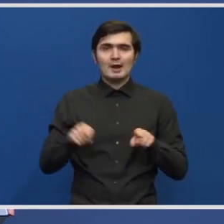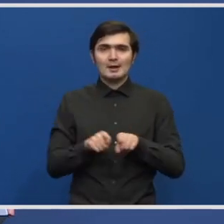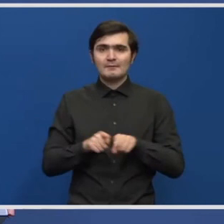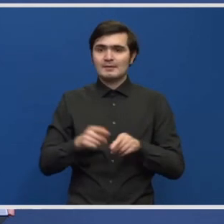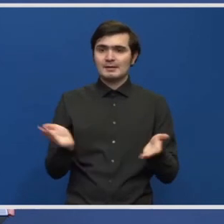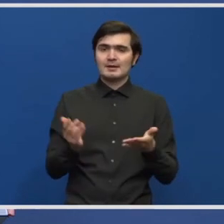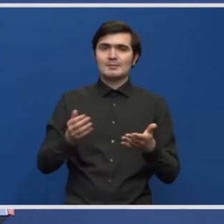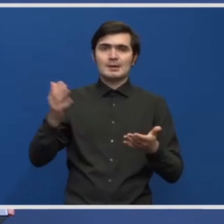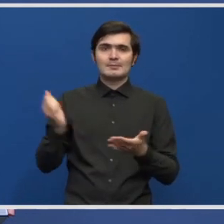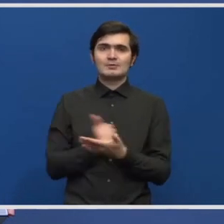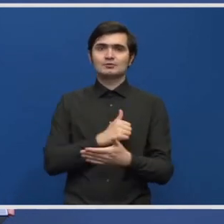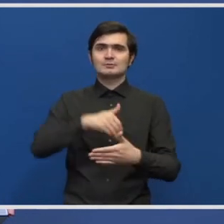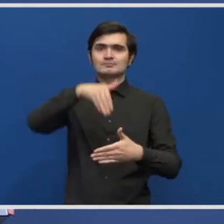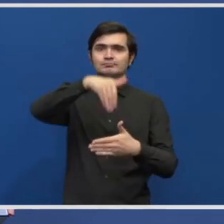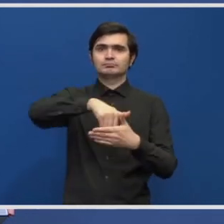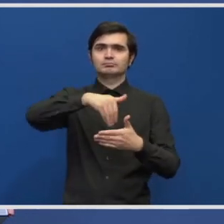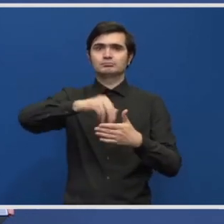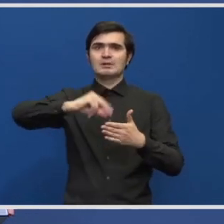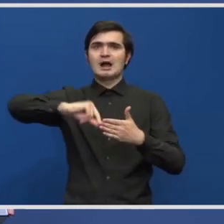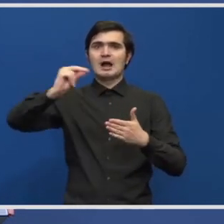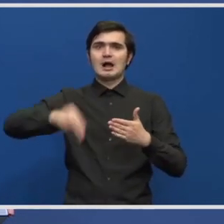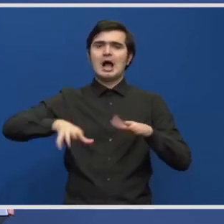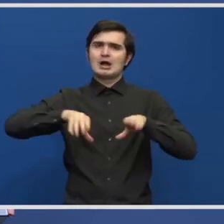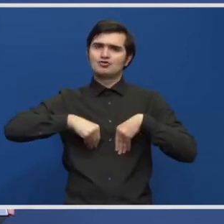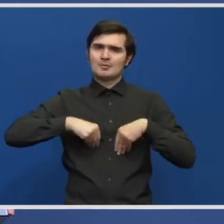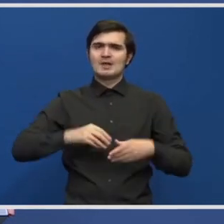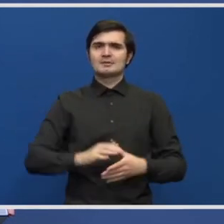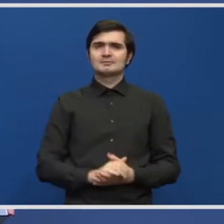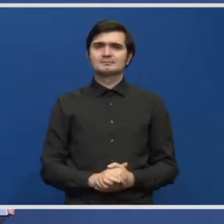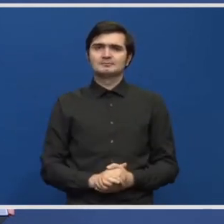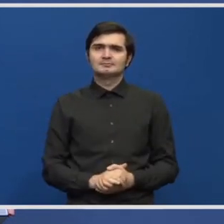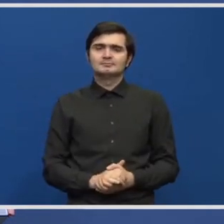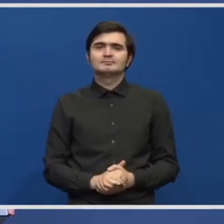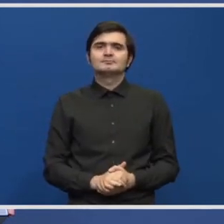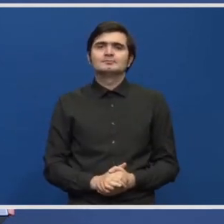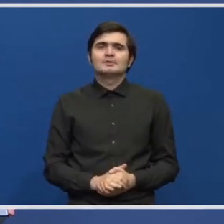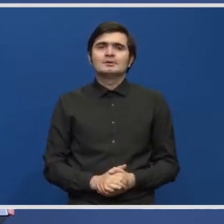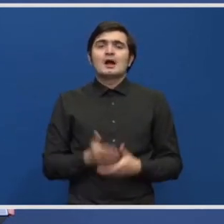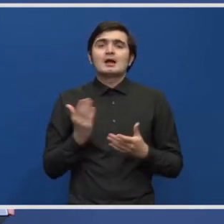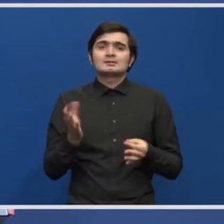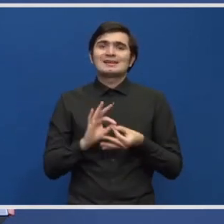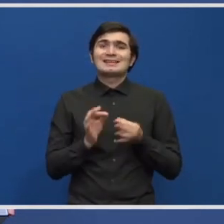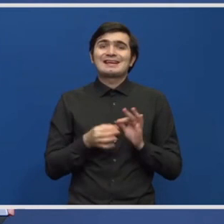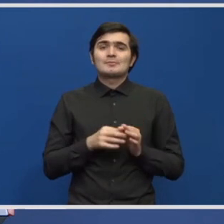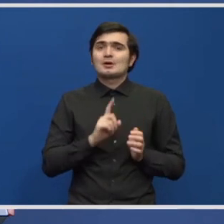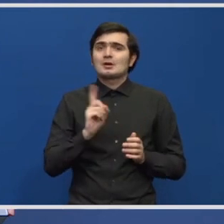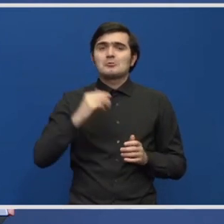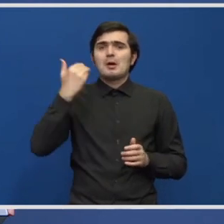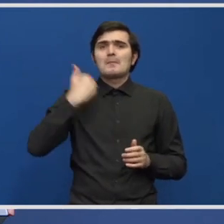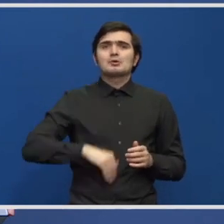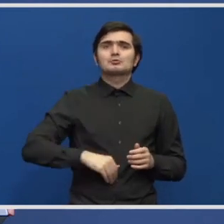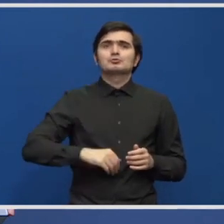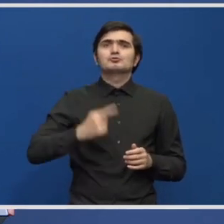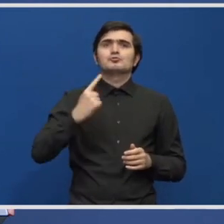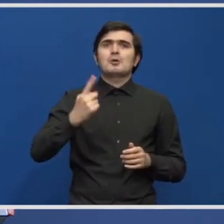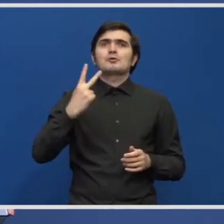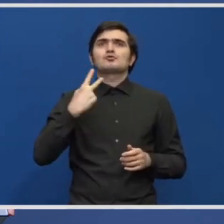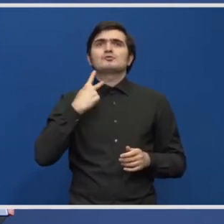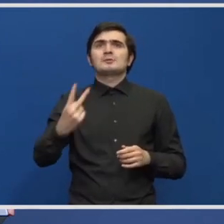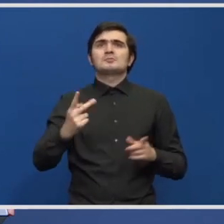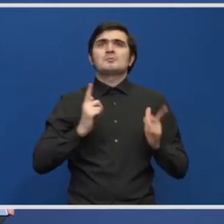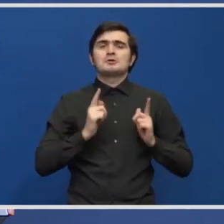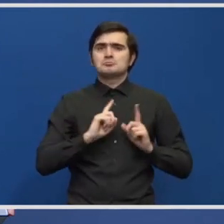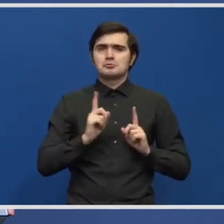avut acceptate, câteodată pe lista suplimentară, ceea ce înseamnă că nu se pierde o săptămână sau două de lucru.